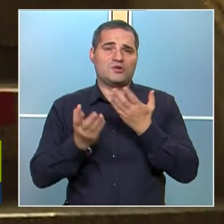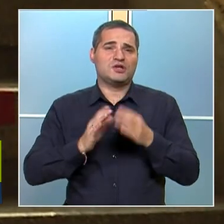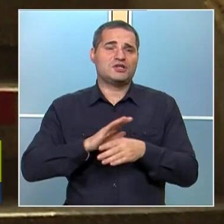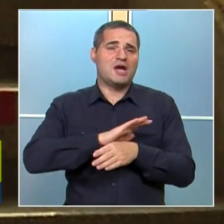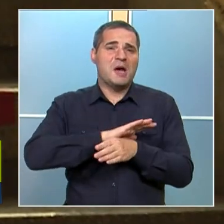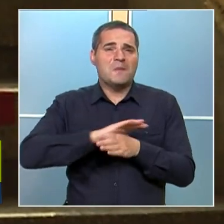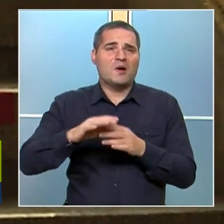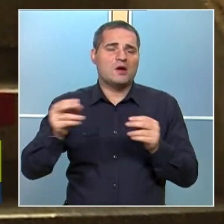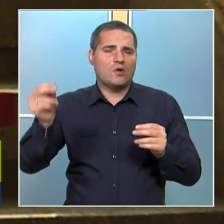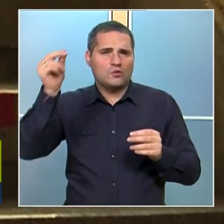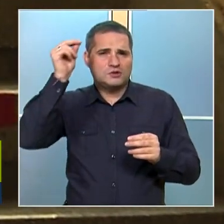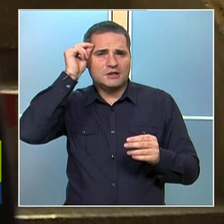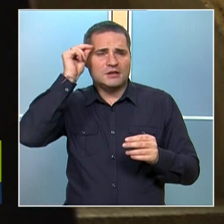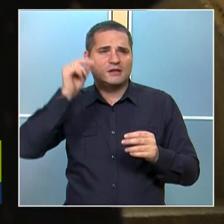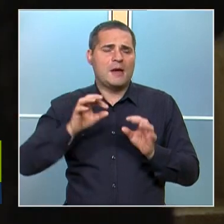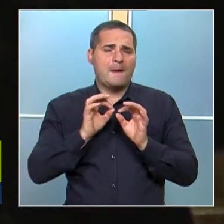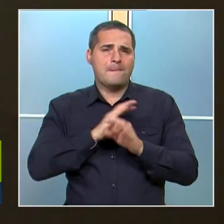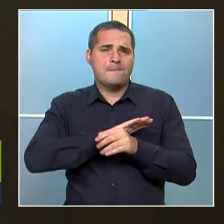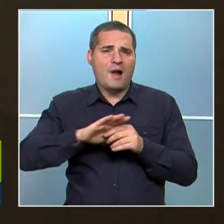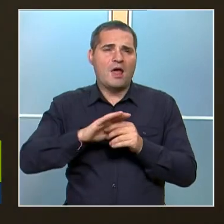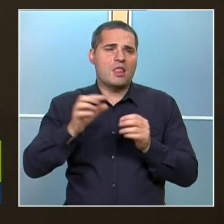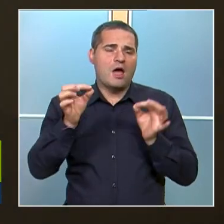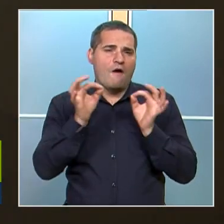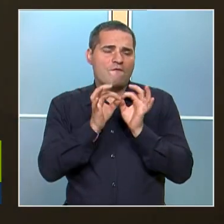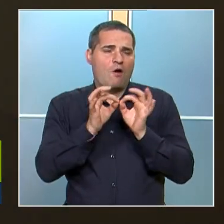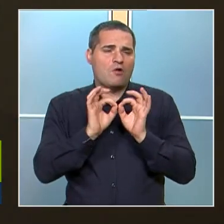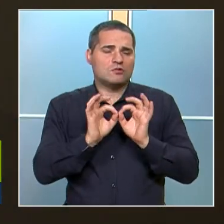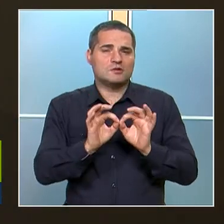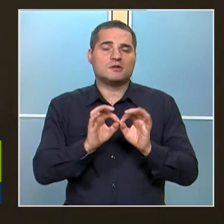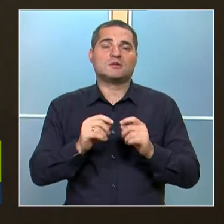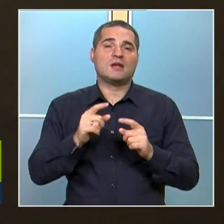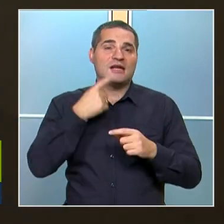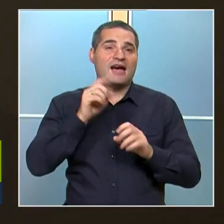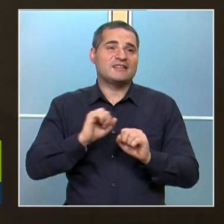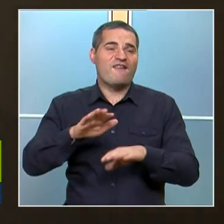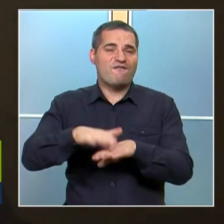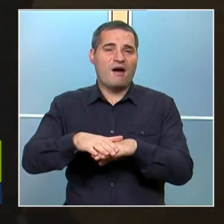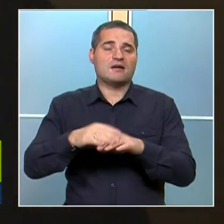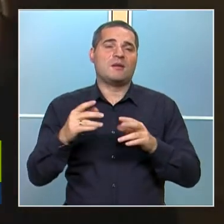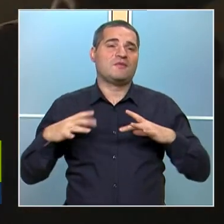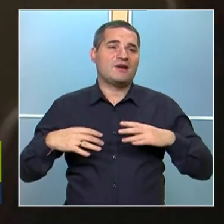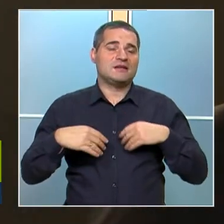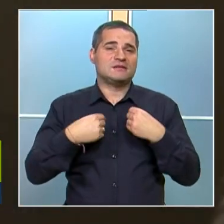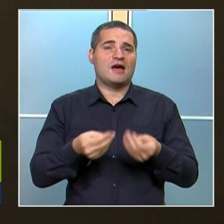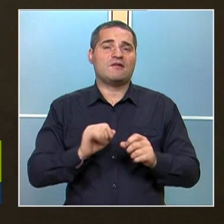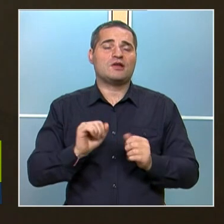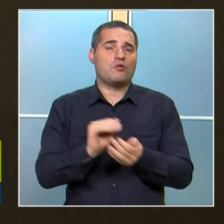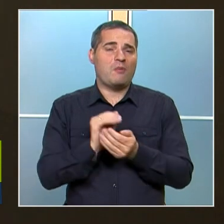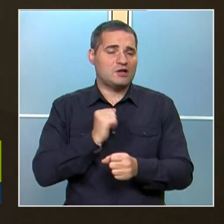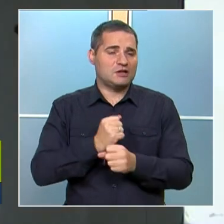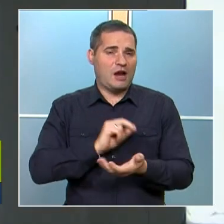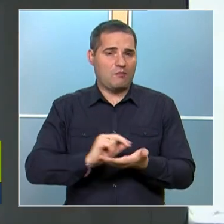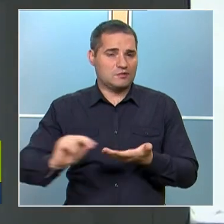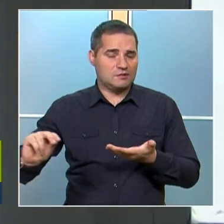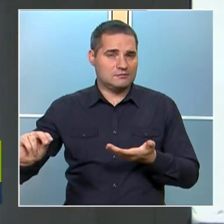пълна концентрация и пълен фокус. Казахте обаче, и е факт, че през вакансите се дават и домашни работи.